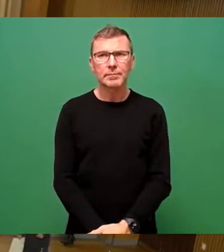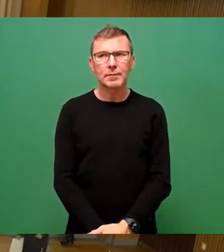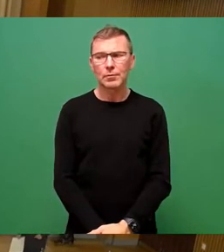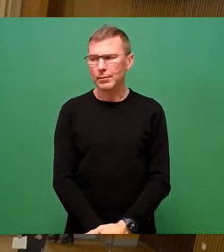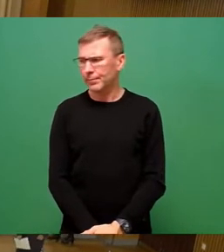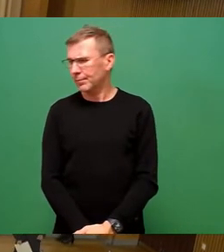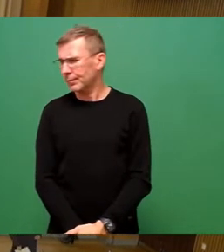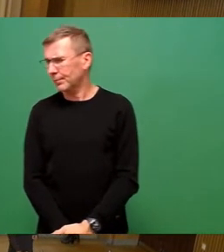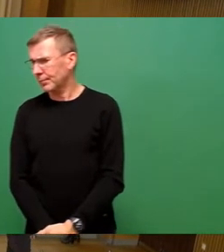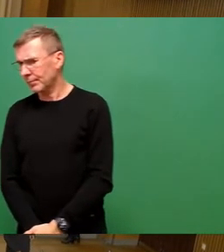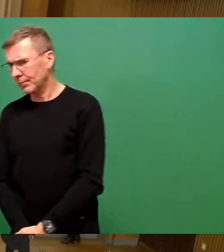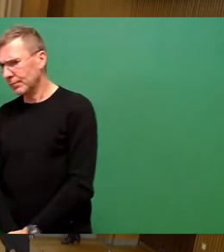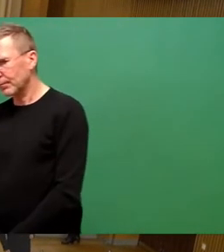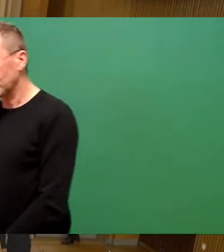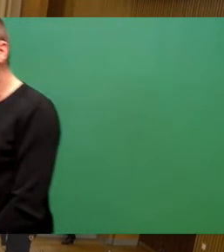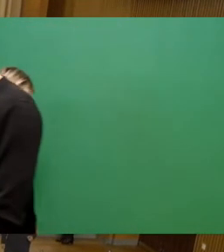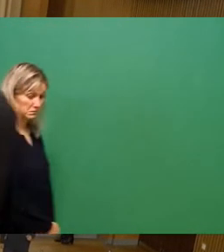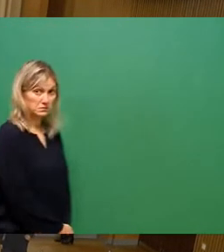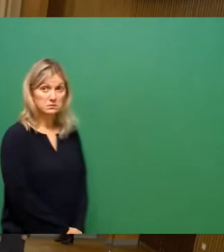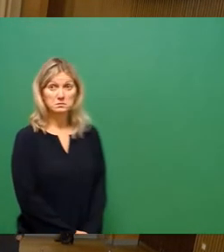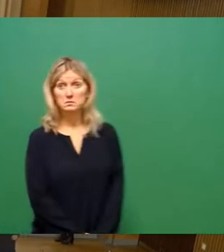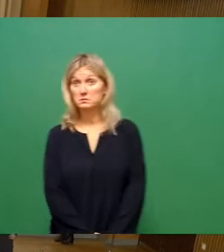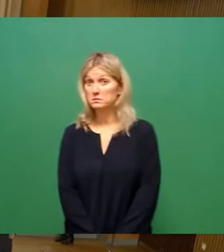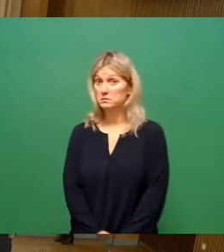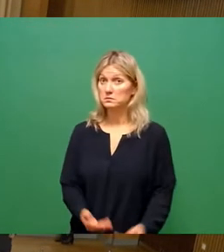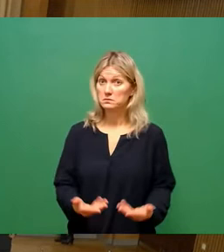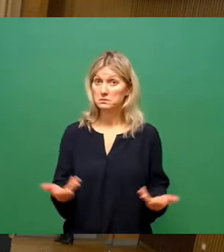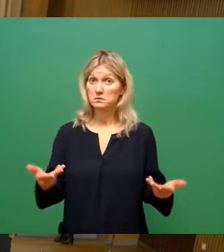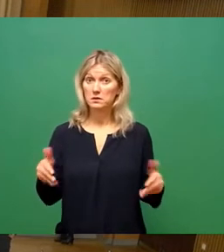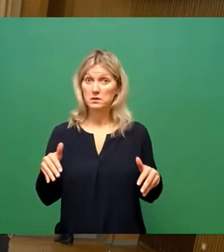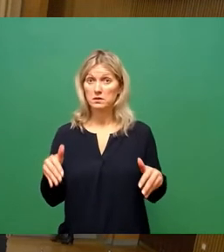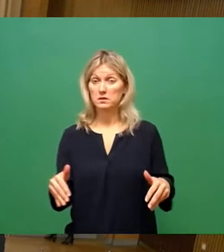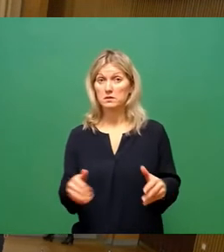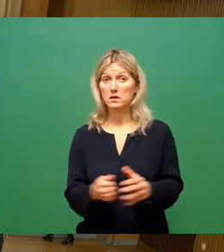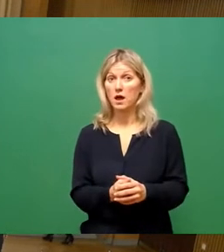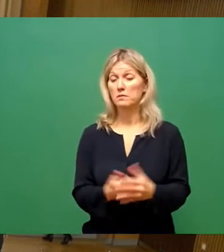Auch nicht da, Mensch. Dann gilt hier derselbige.